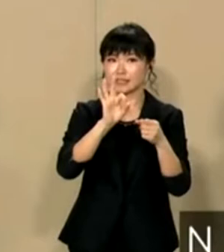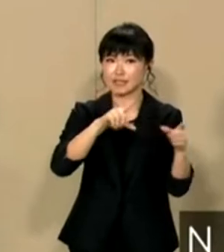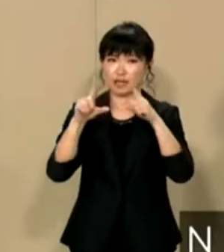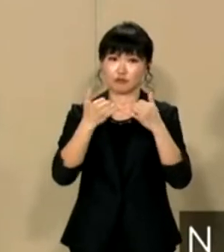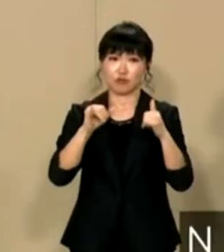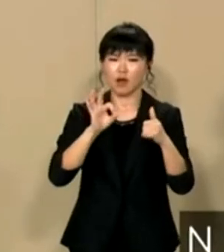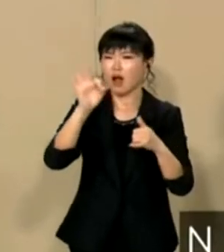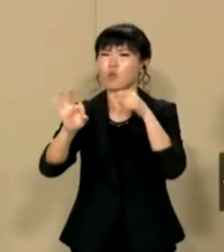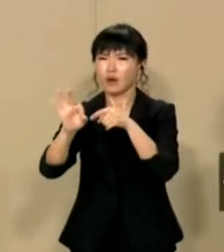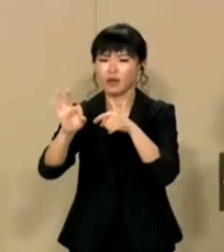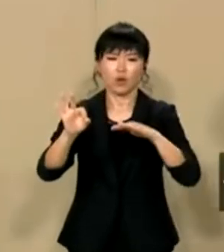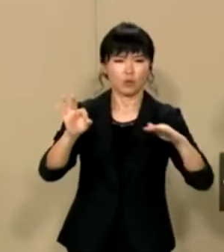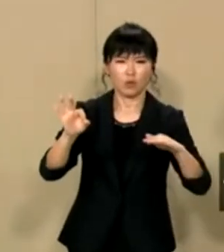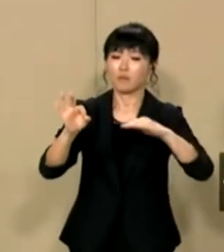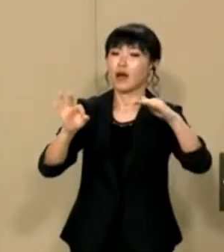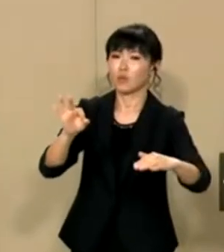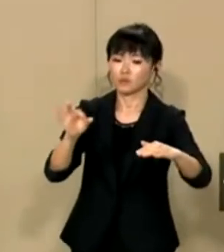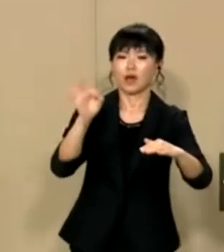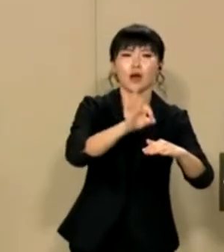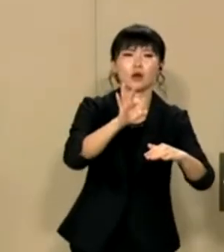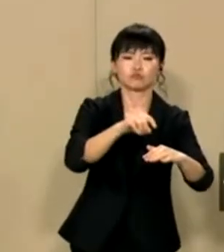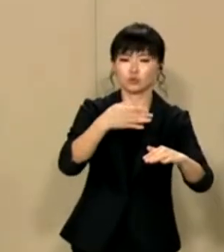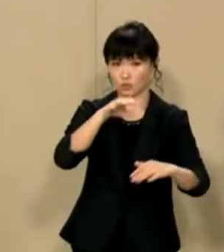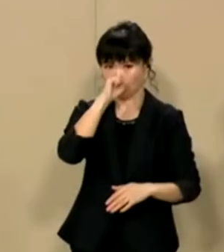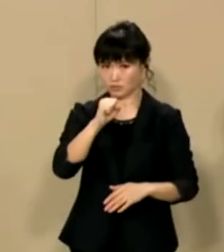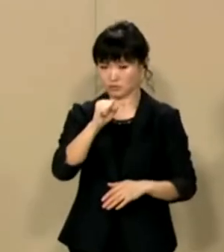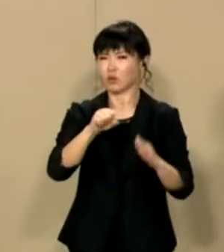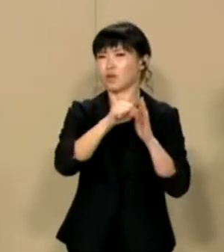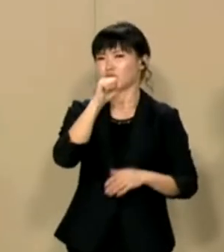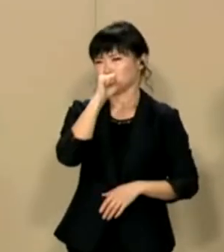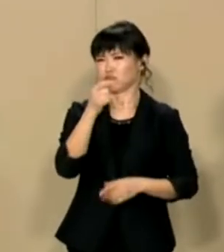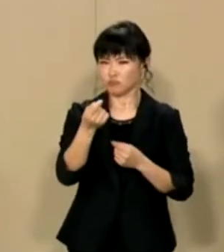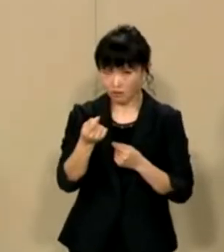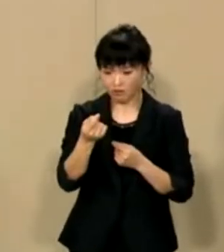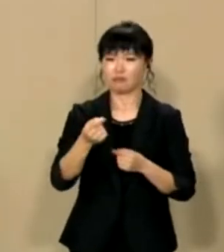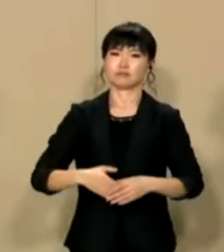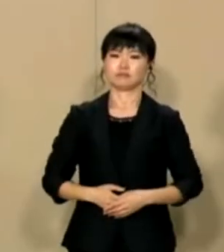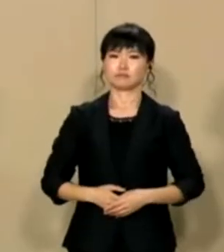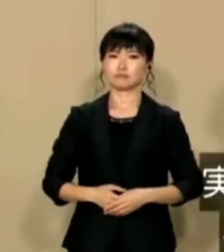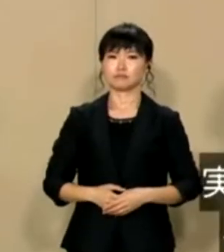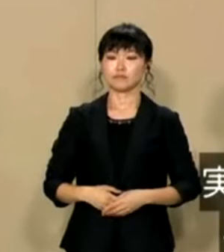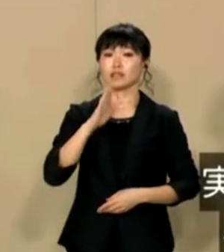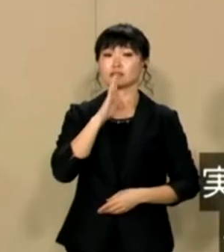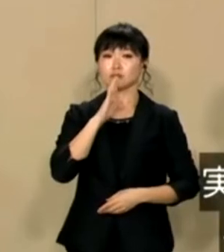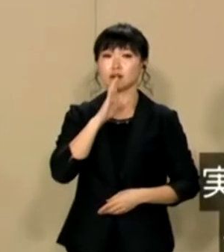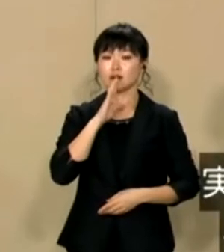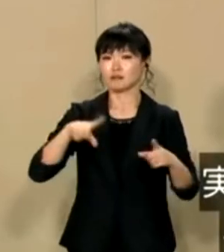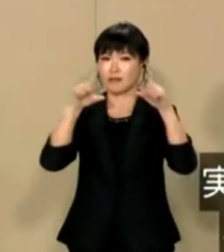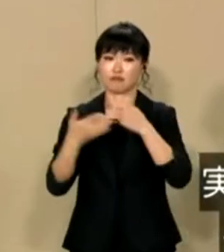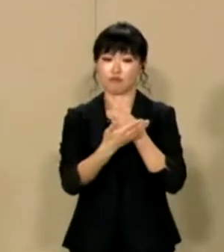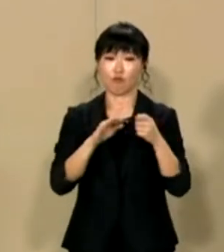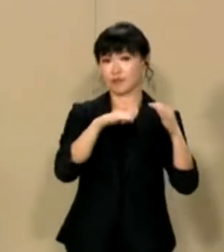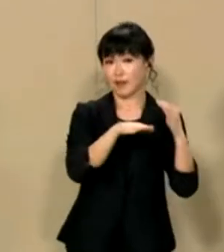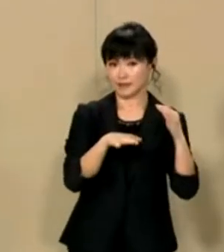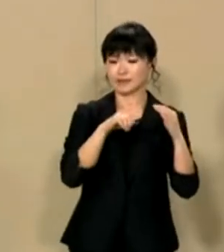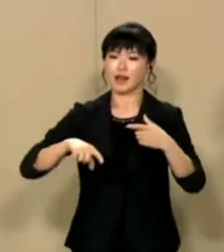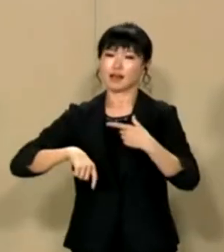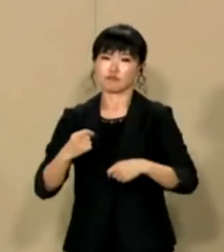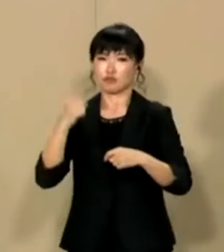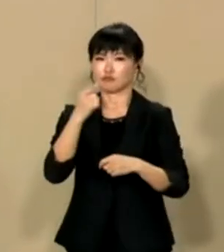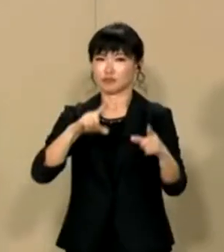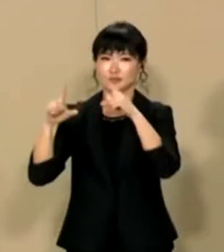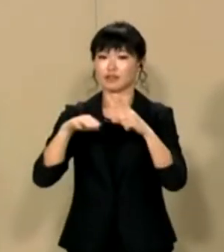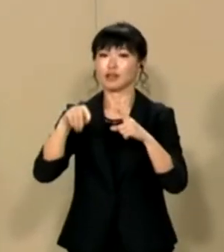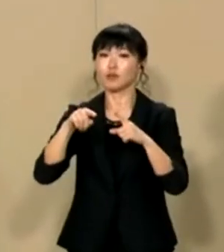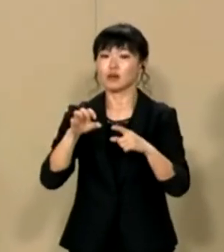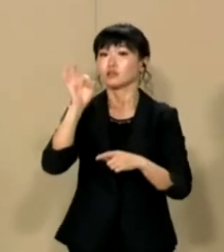NHKに受信料を払うぐらいなら子供やお孫さんのためにお小遣いをあたりする方が有効な使い方であることは当然ですよね実は生活保をもらっている世帯や学生の一人暮らし世